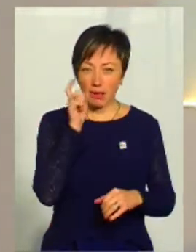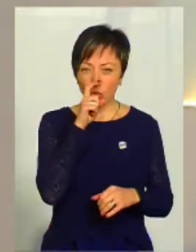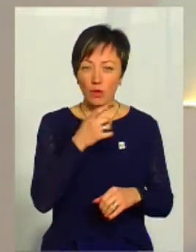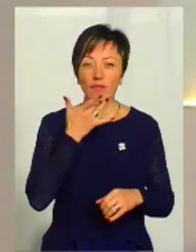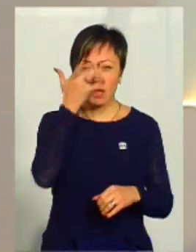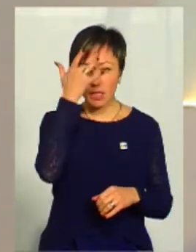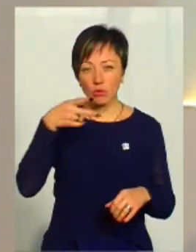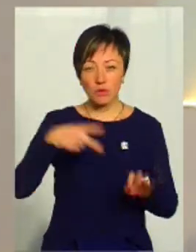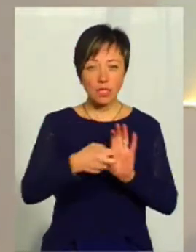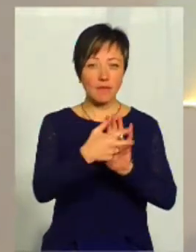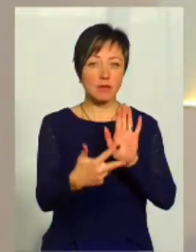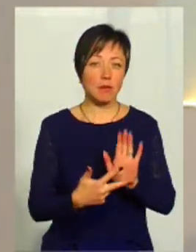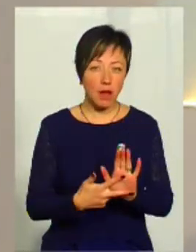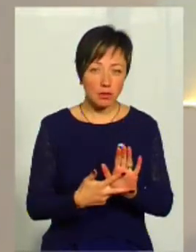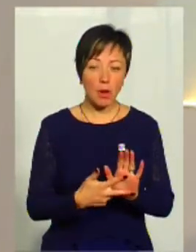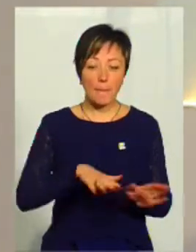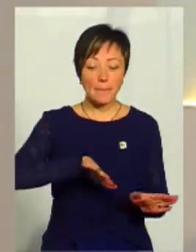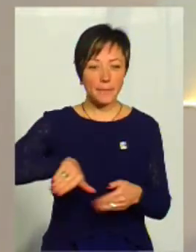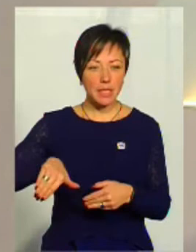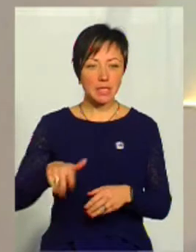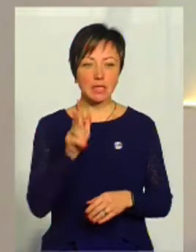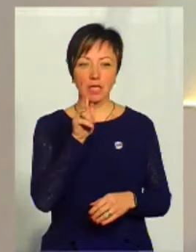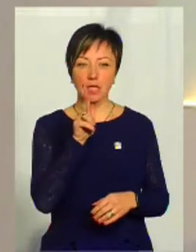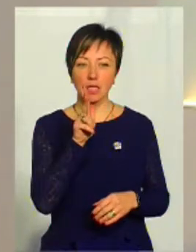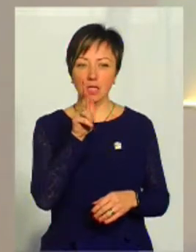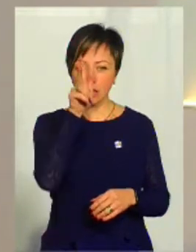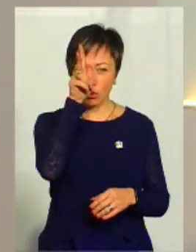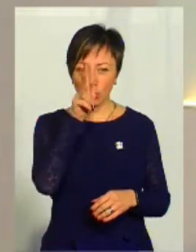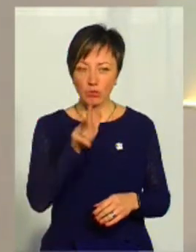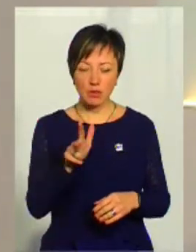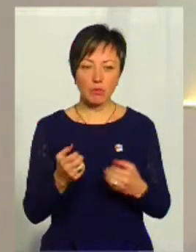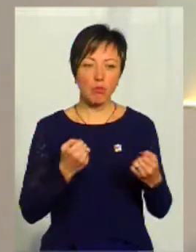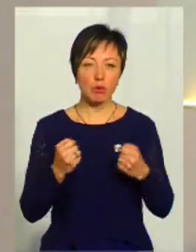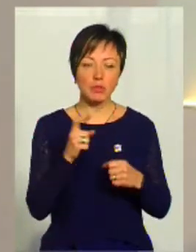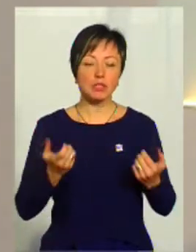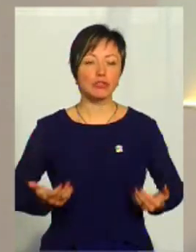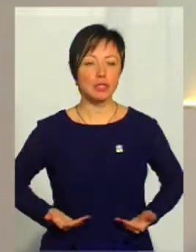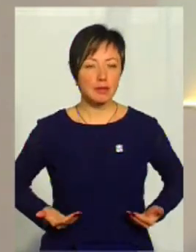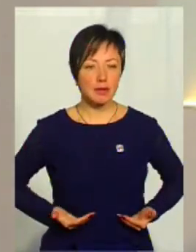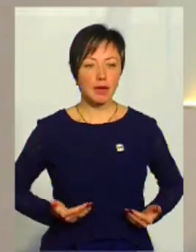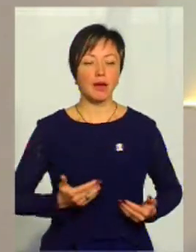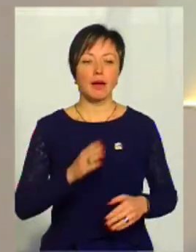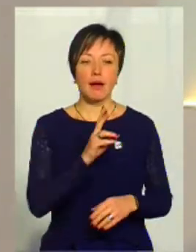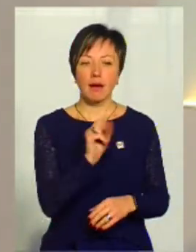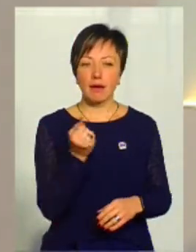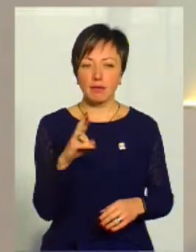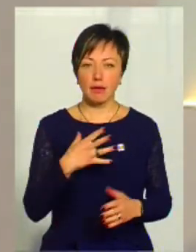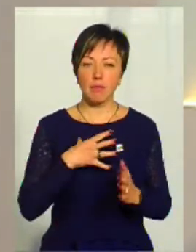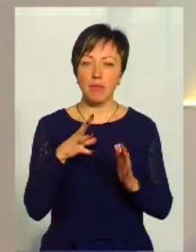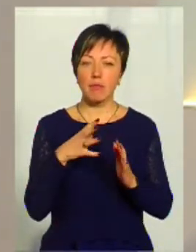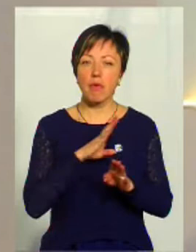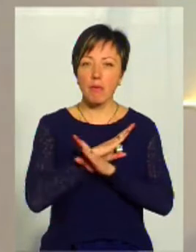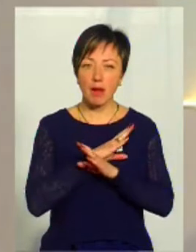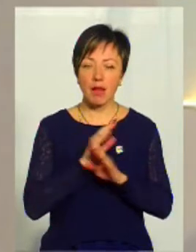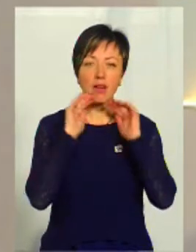кислотою влітку 2018-го, а після трьох місяців боротьби за життя Катерина померла у реанімації